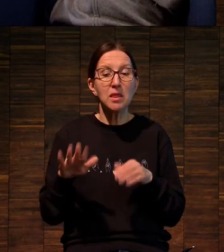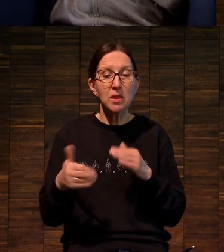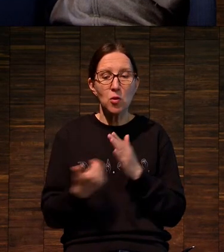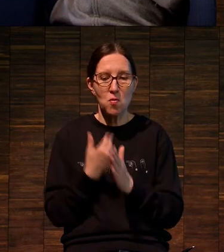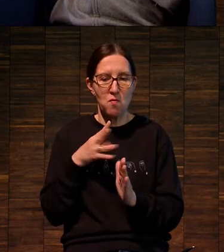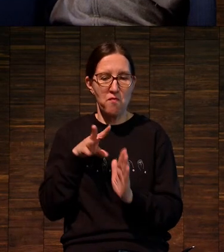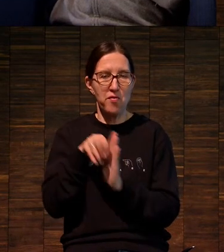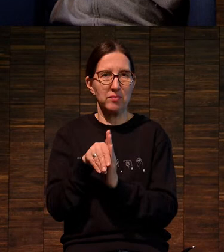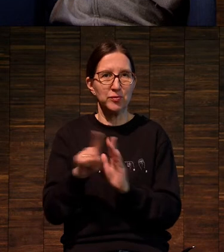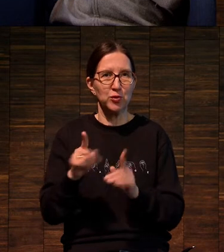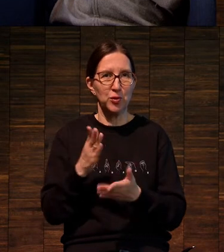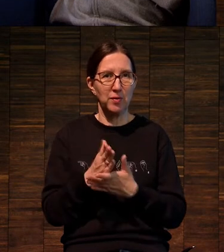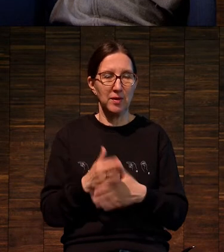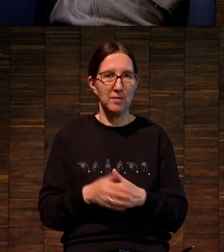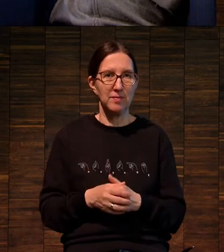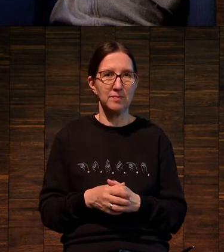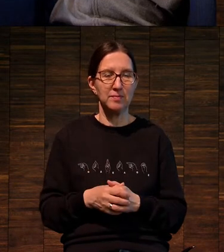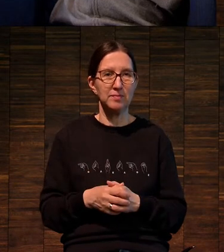ну,